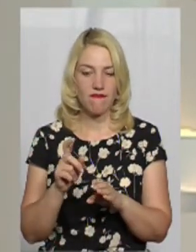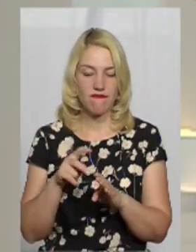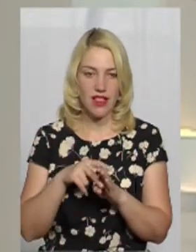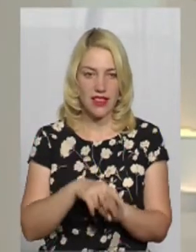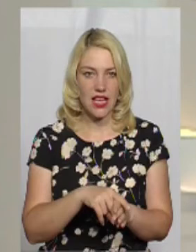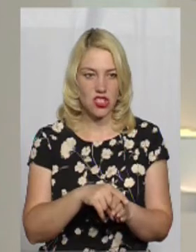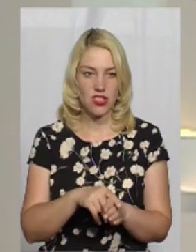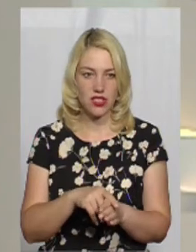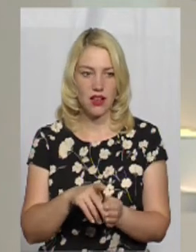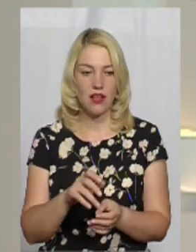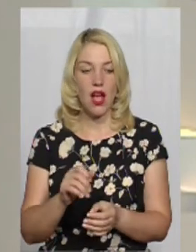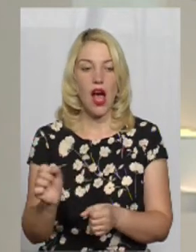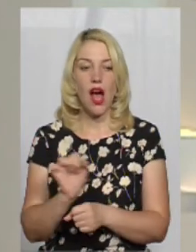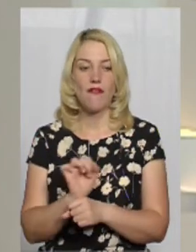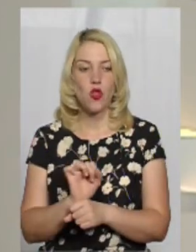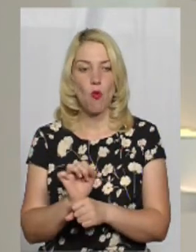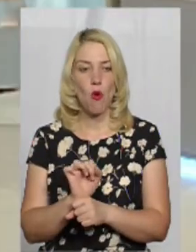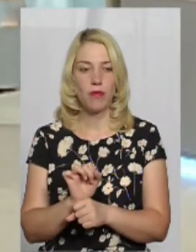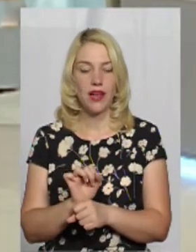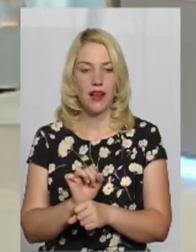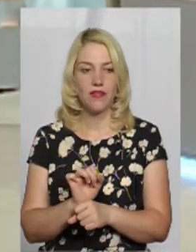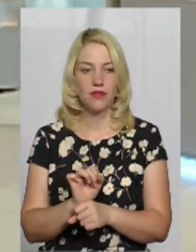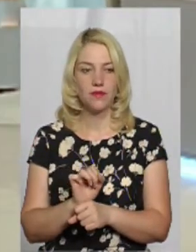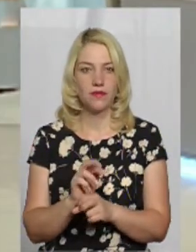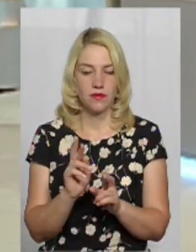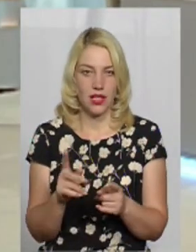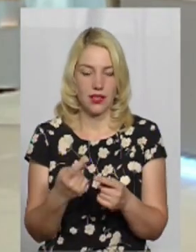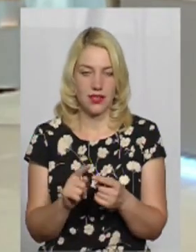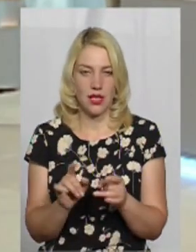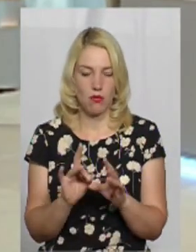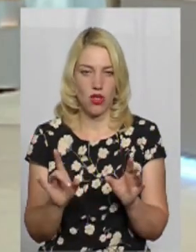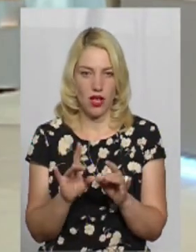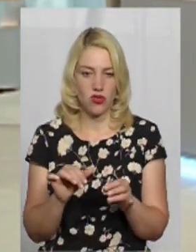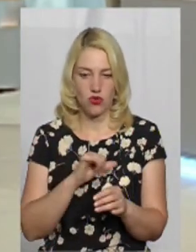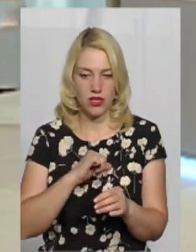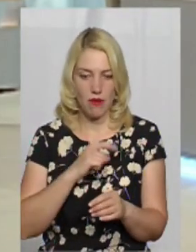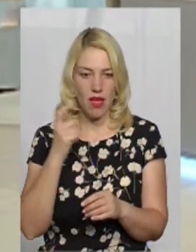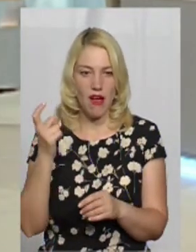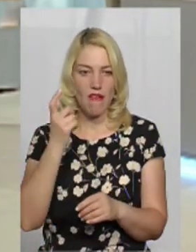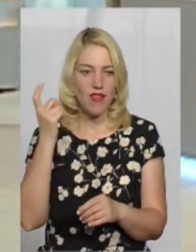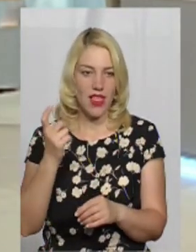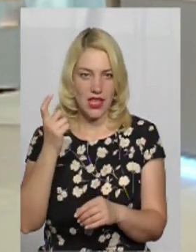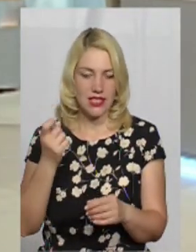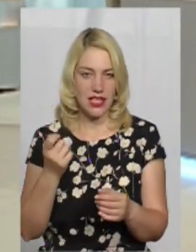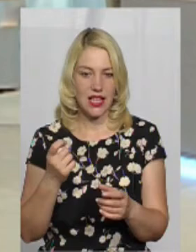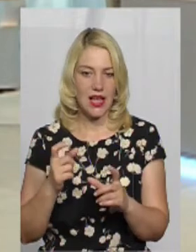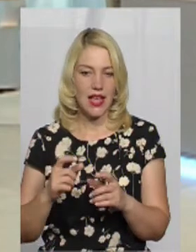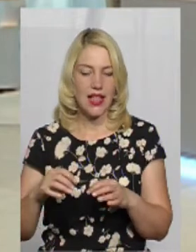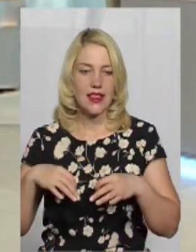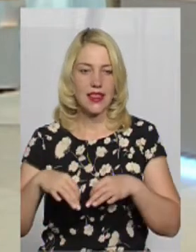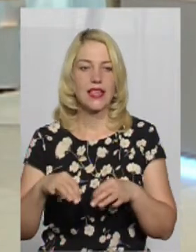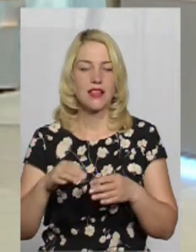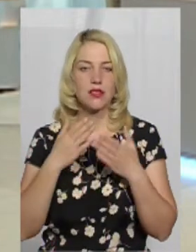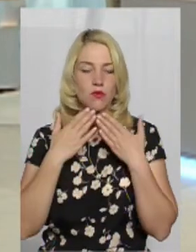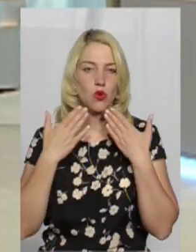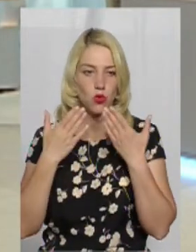автомобілів. Як це пояснюють власники транспорту? Якщо вони